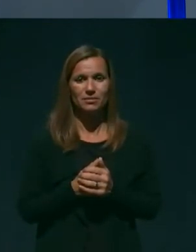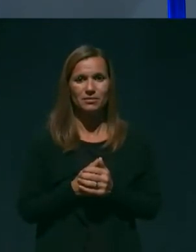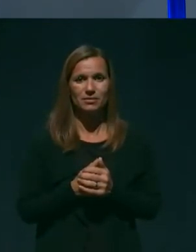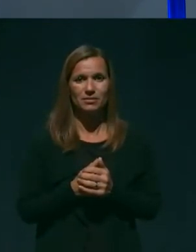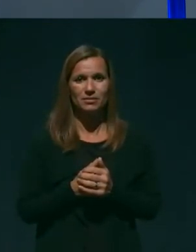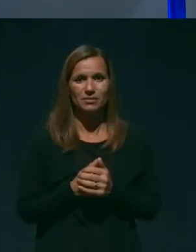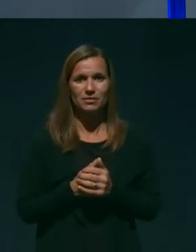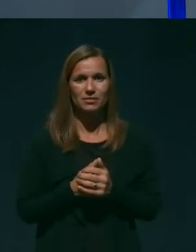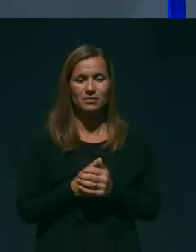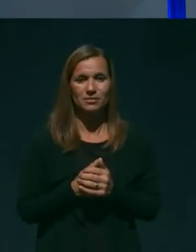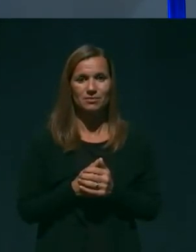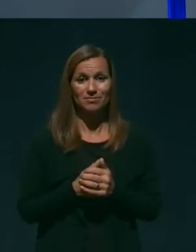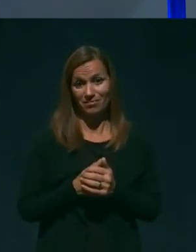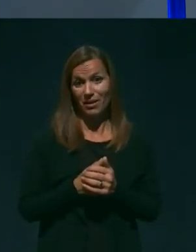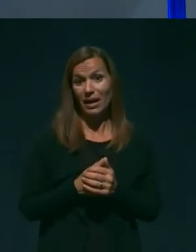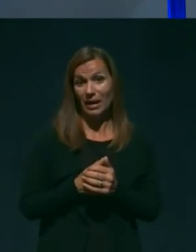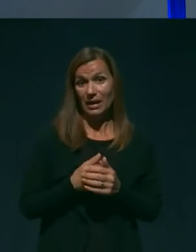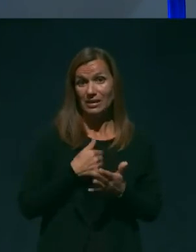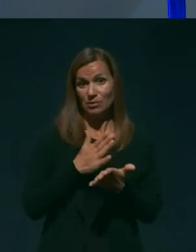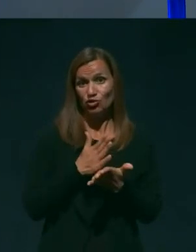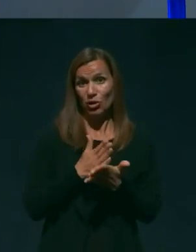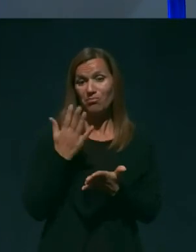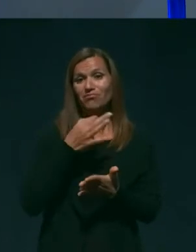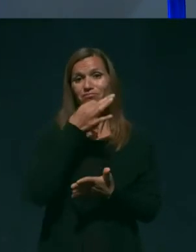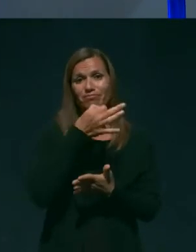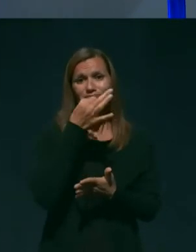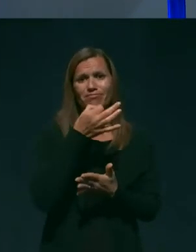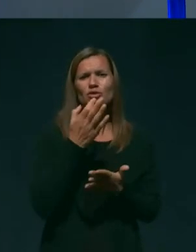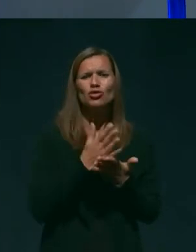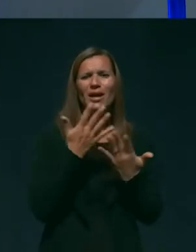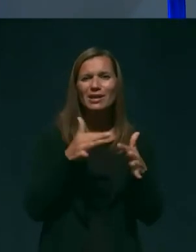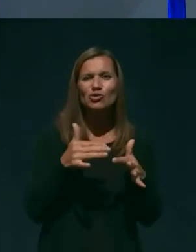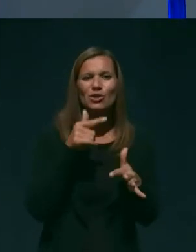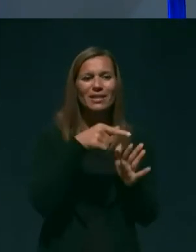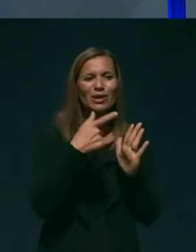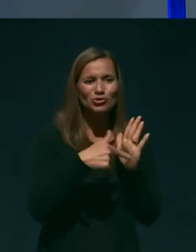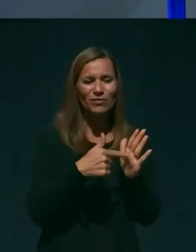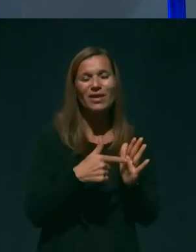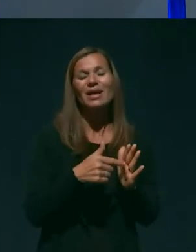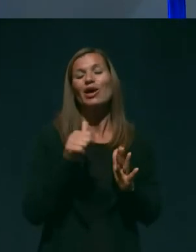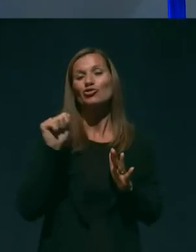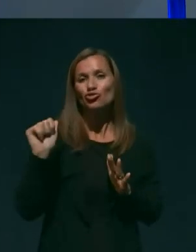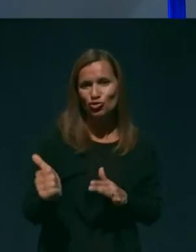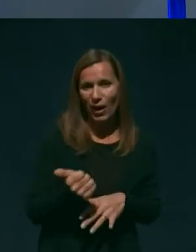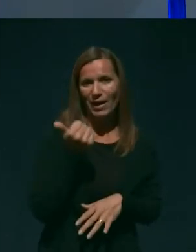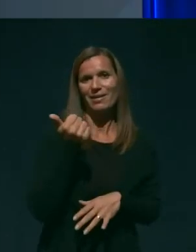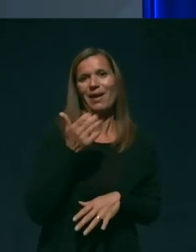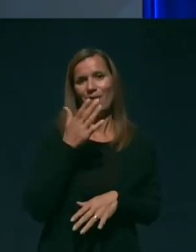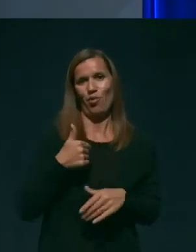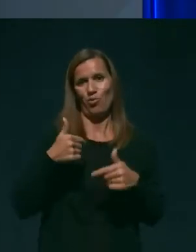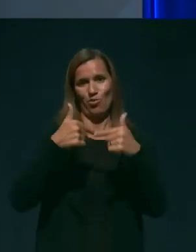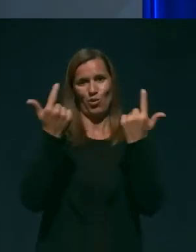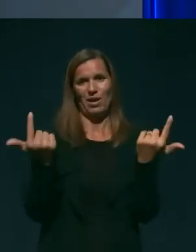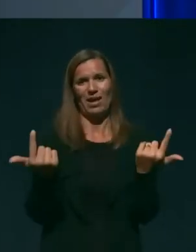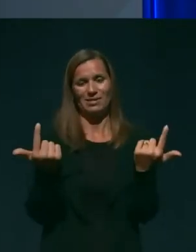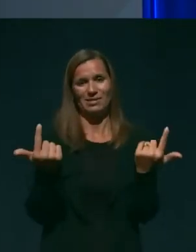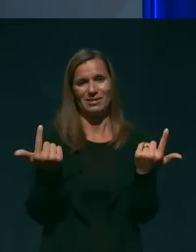Jaz sem že v svoji predstavitvi razložila te številke in dovolite, da ji še enkrat za to, ker sem bila mogoče prehitra. Podatki,